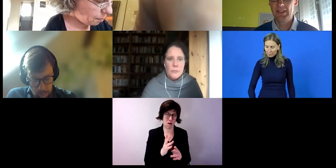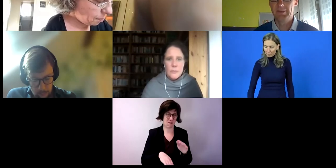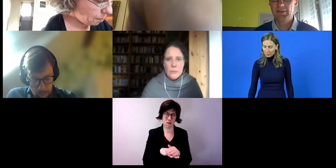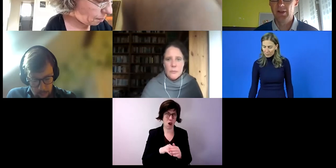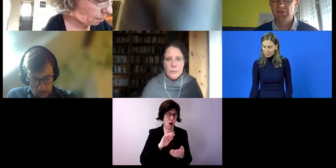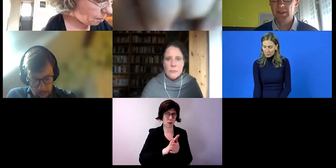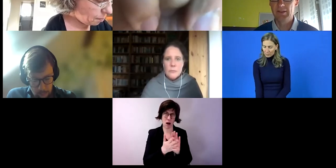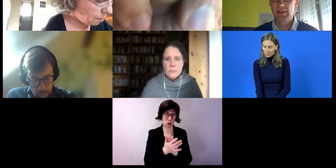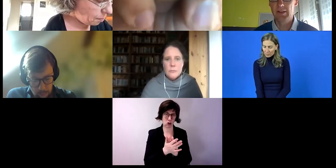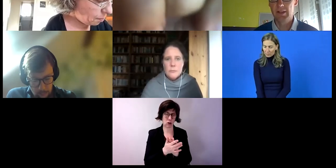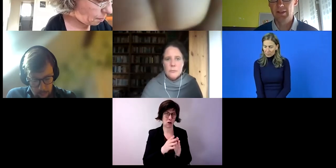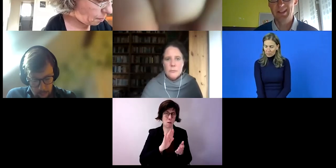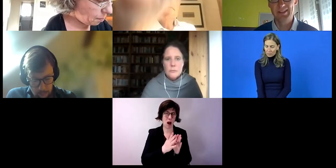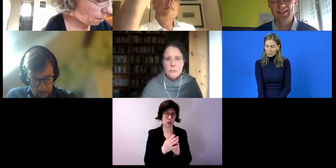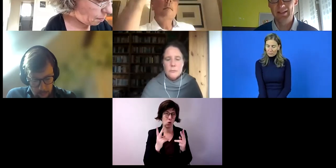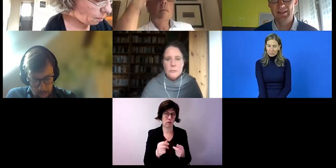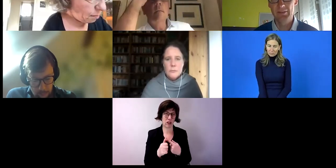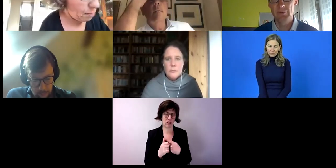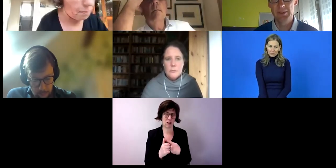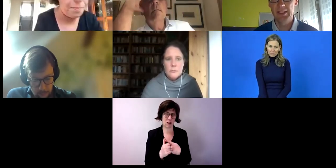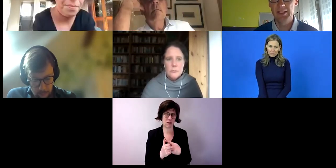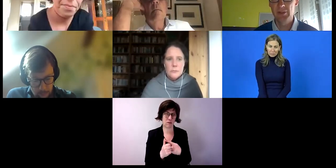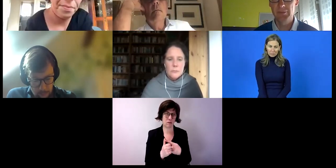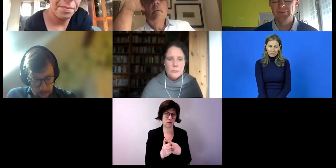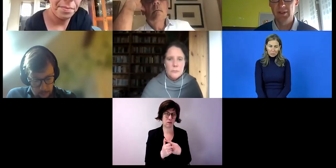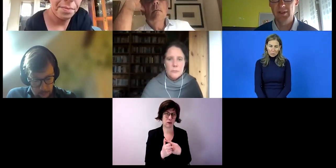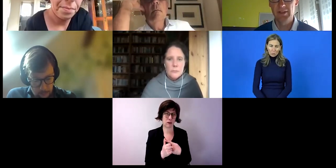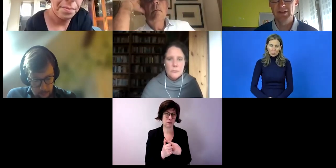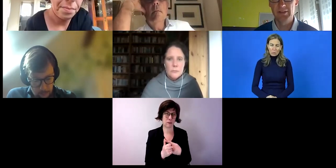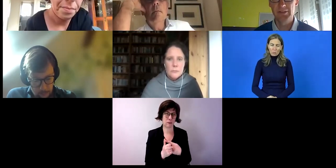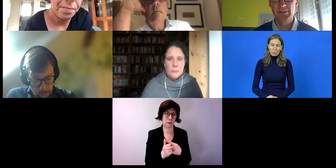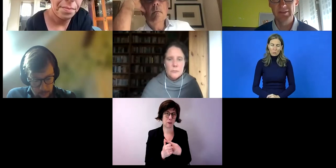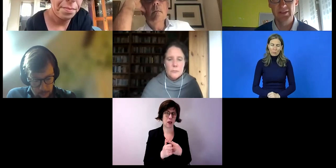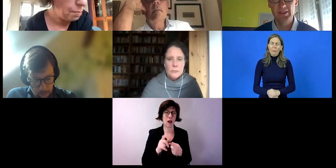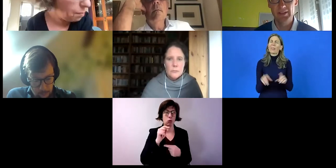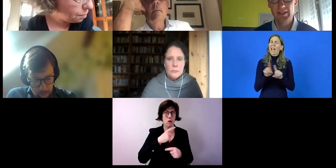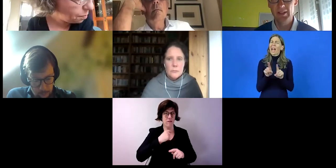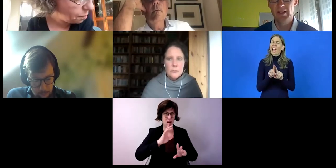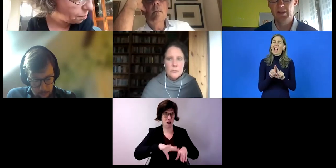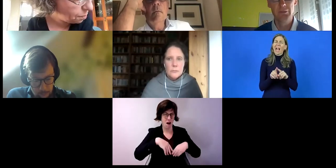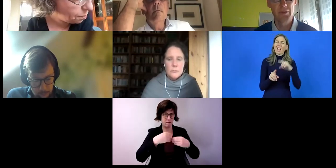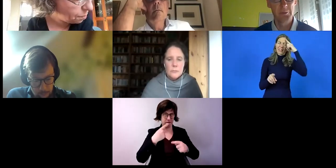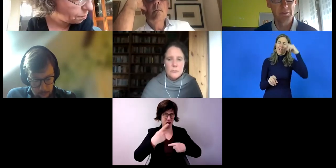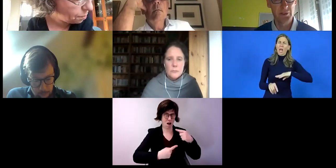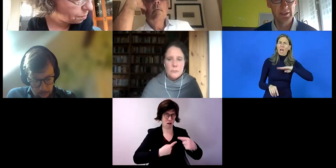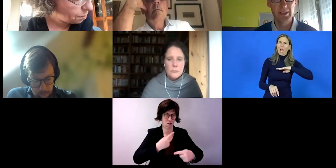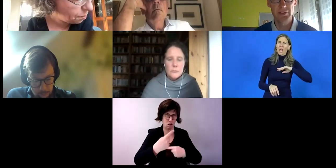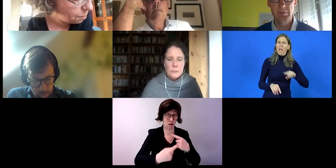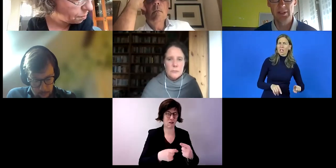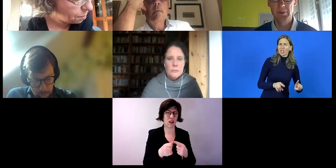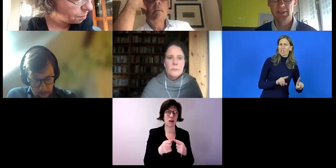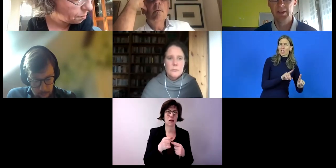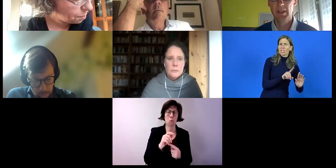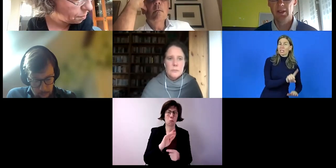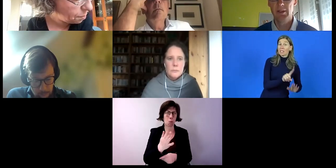Praxis her. Und wir fangen da auch an im Alter